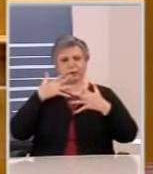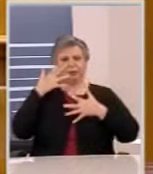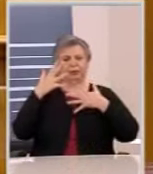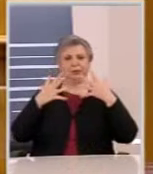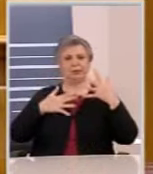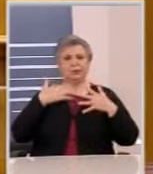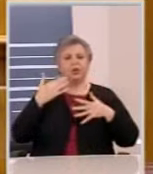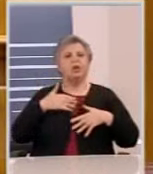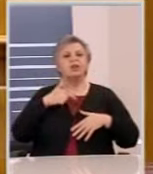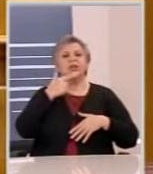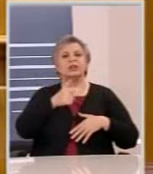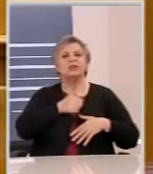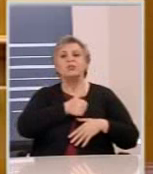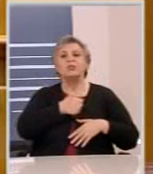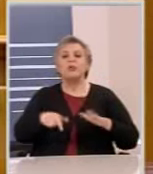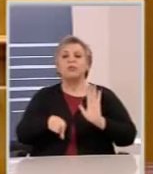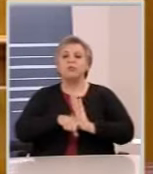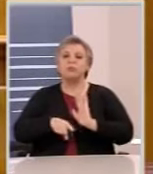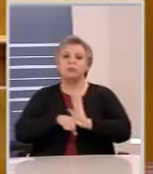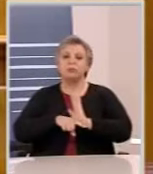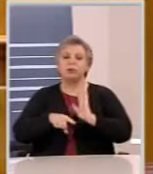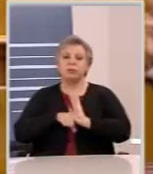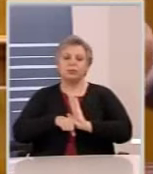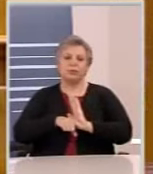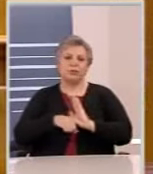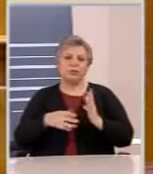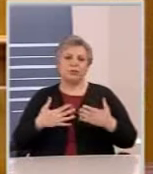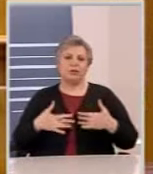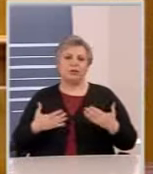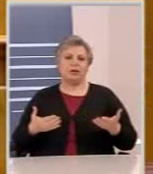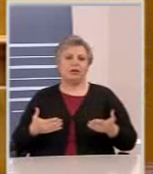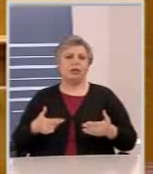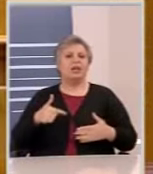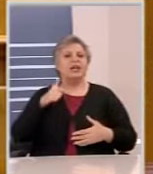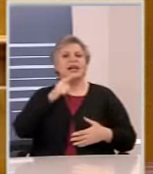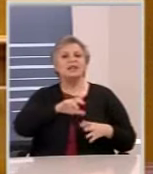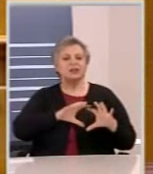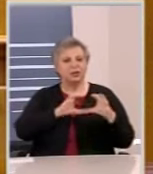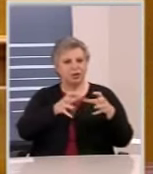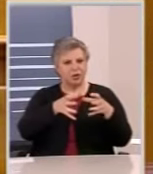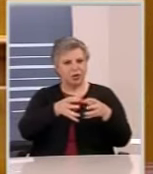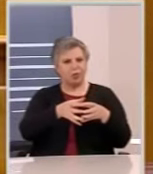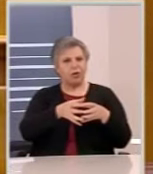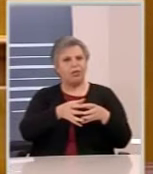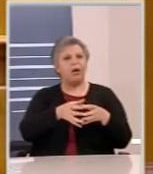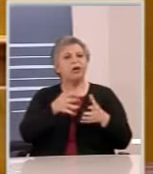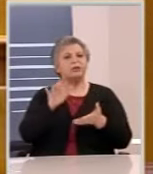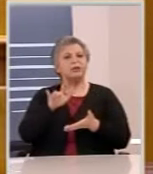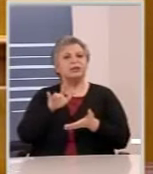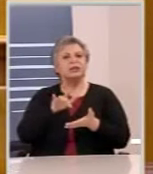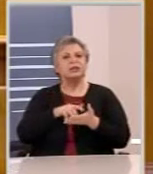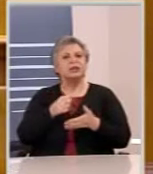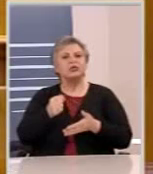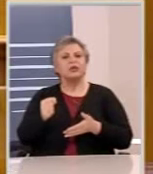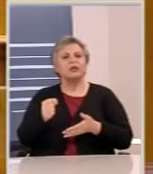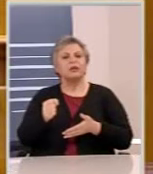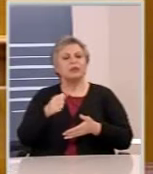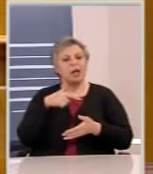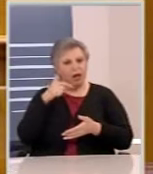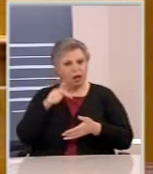έχετε καταντήσει μια παράταξη της κεντροδεξιάς να είναι μια παράταξη ακραία.